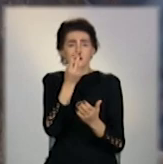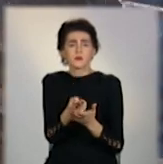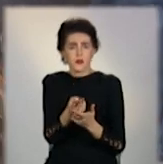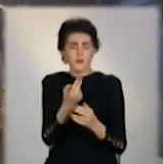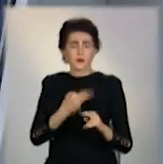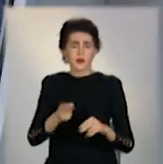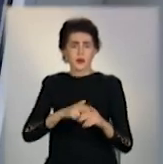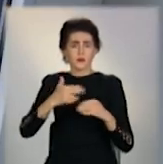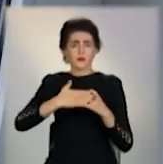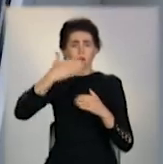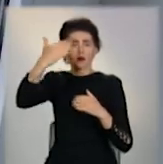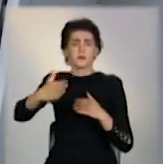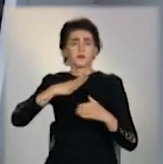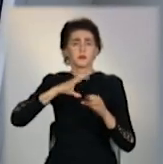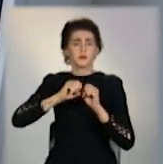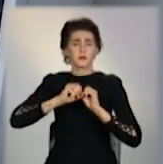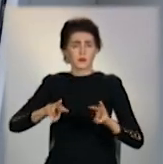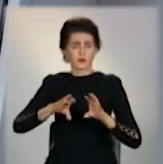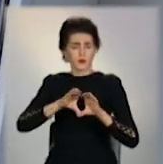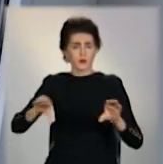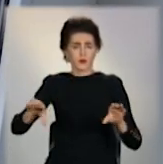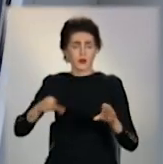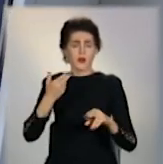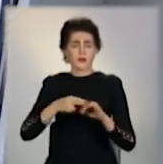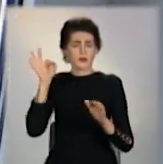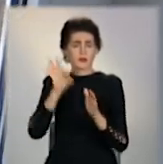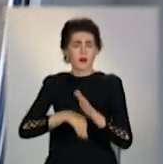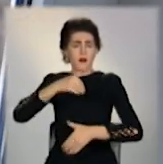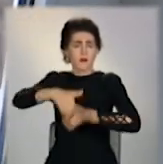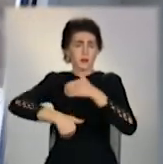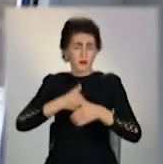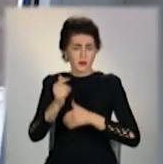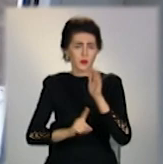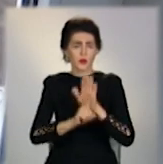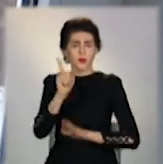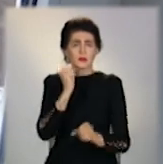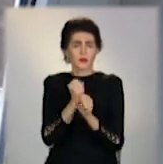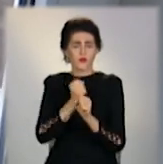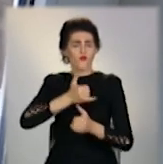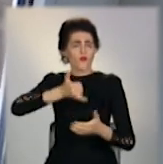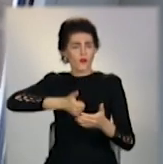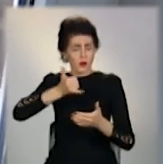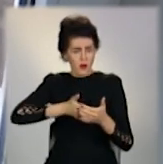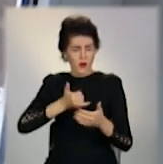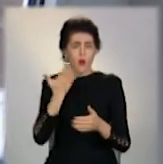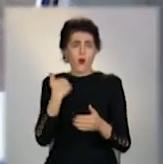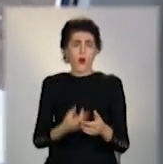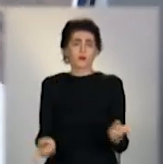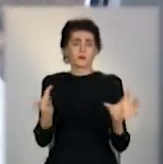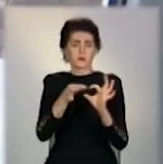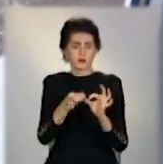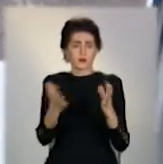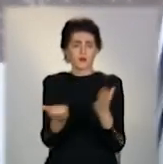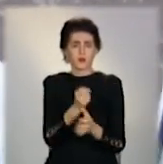ось цієї сторони вийшовся прорив, вони її розкопали, почали там робити, варити, потім вони її підключили, прорив